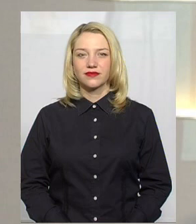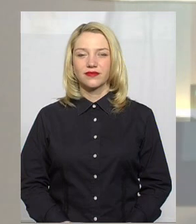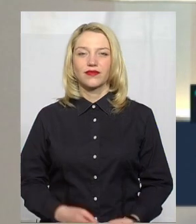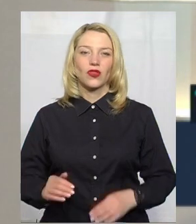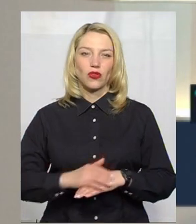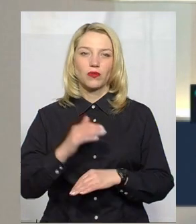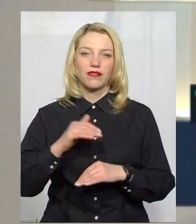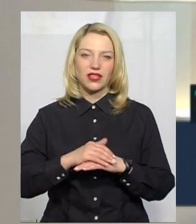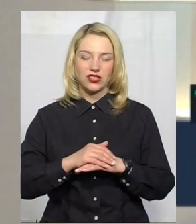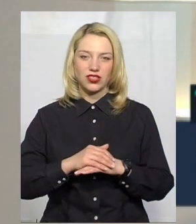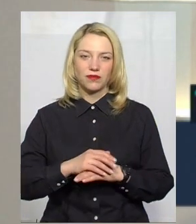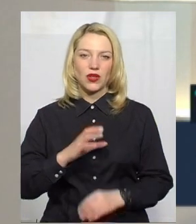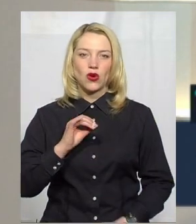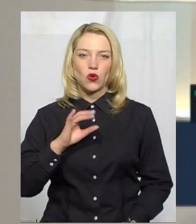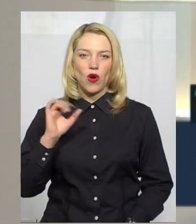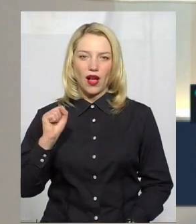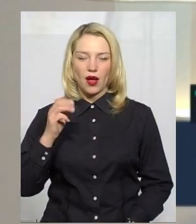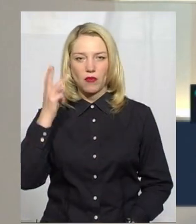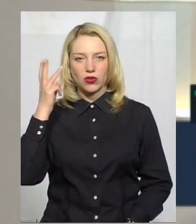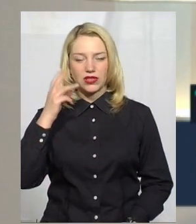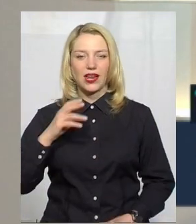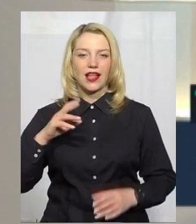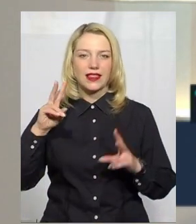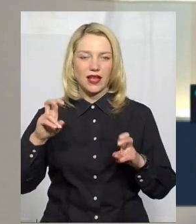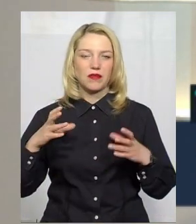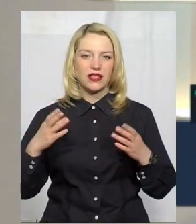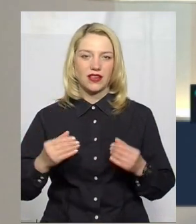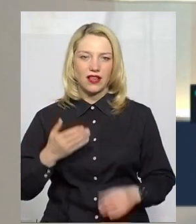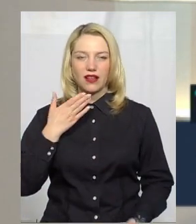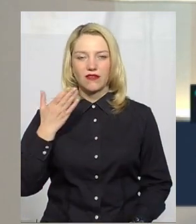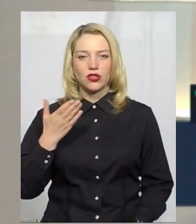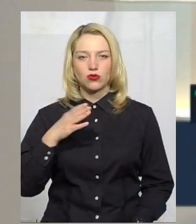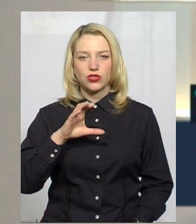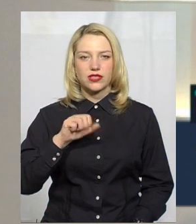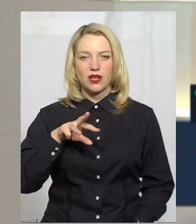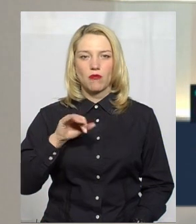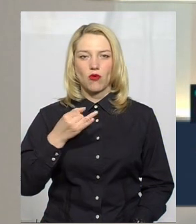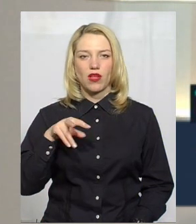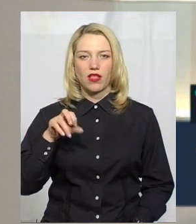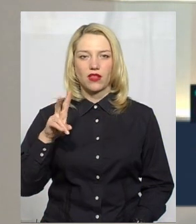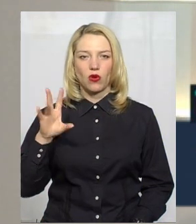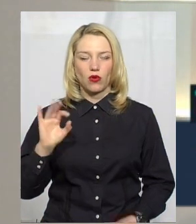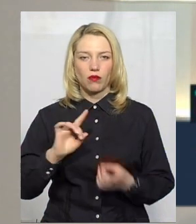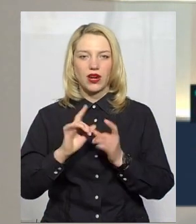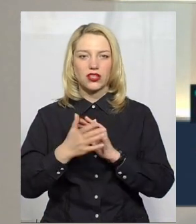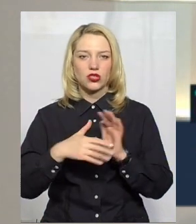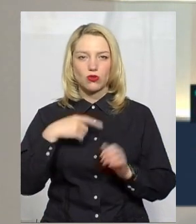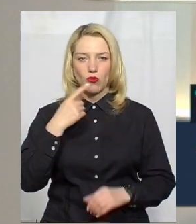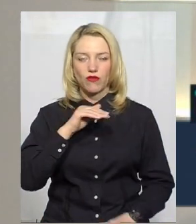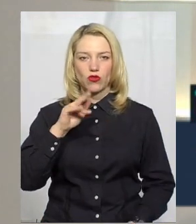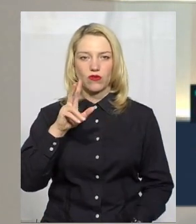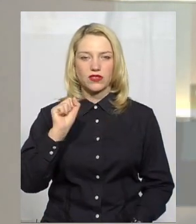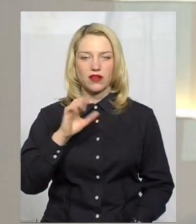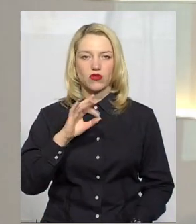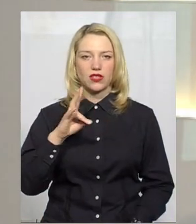Добрий вечір. На ЮА Поділля тема дня. У студії ведуча Алла Самойленко на жестову мову перекладає Оксана